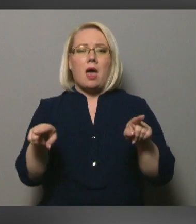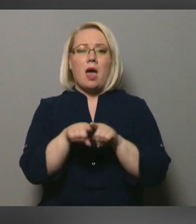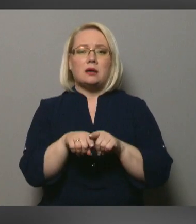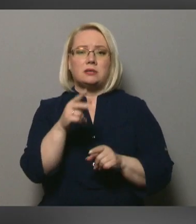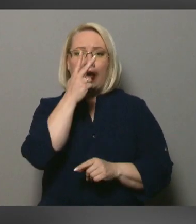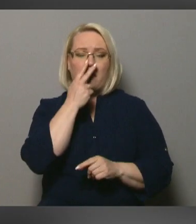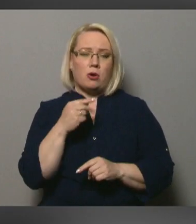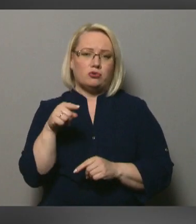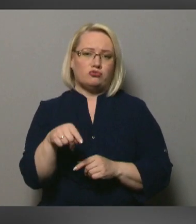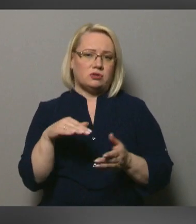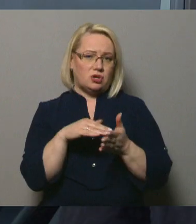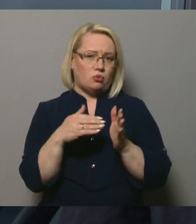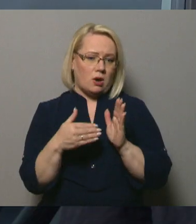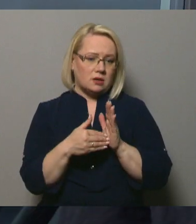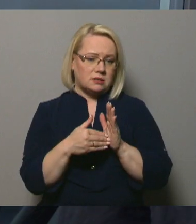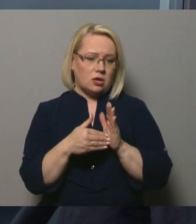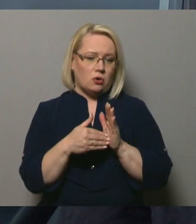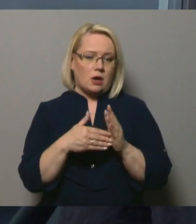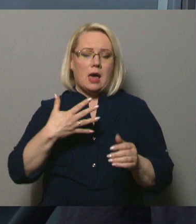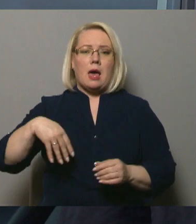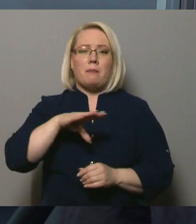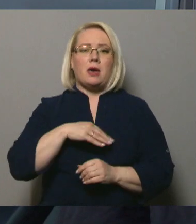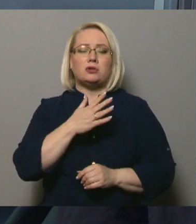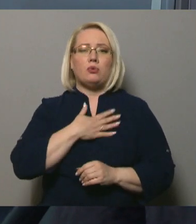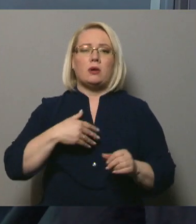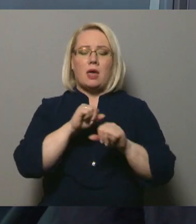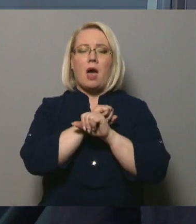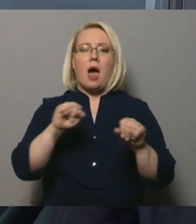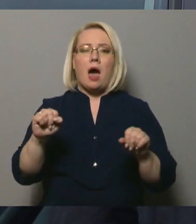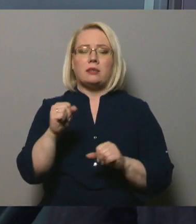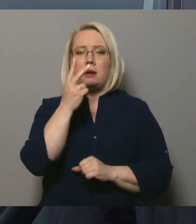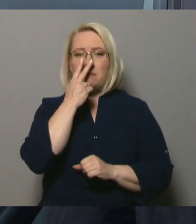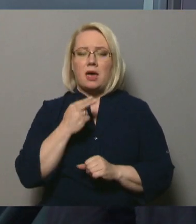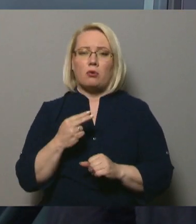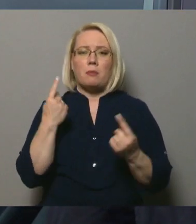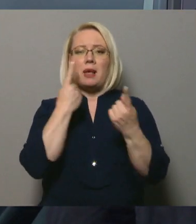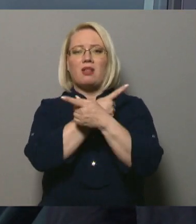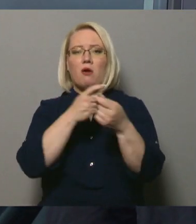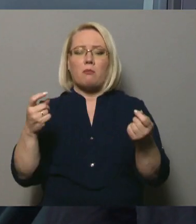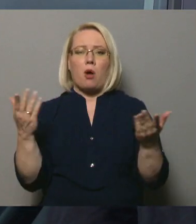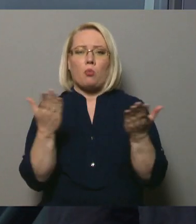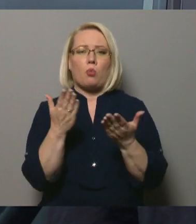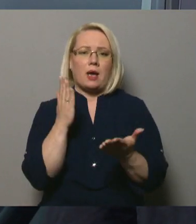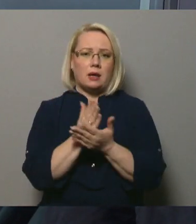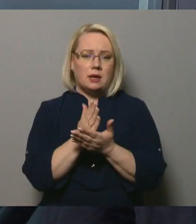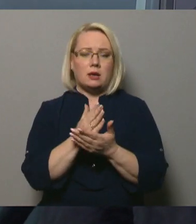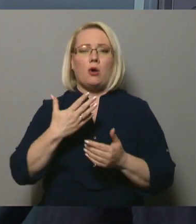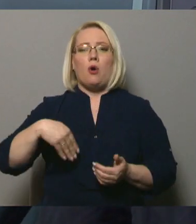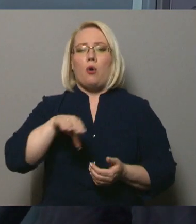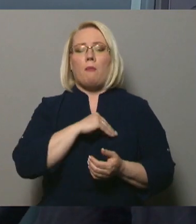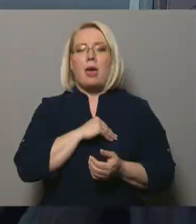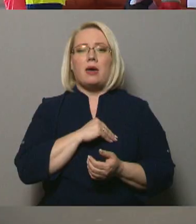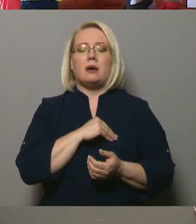apraduši ar šo situāciju. Mēs ļoti ātri pierodām pie tās informācijas, kas ir. Un mēs